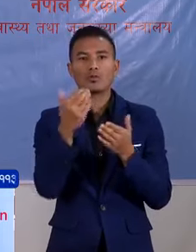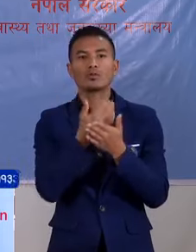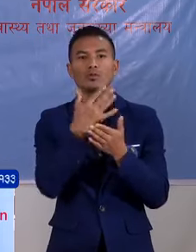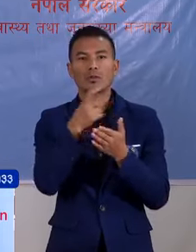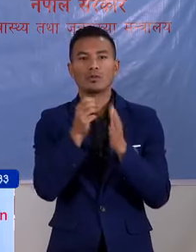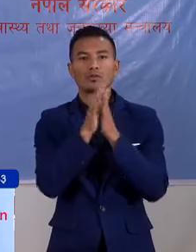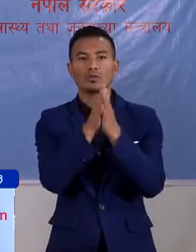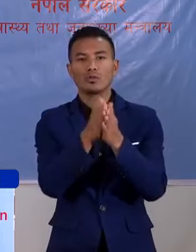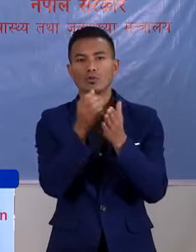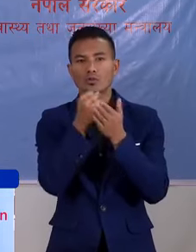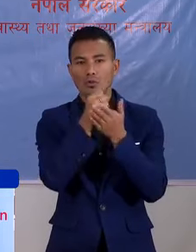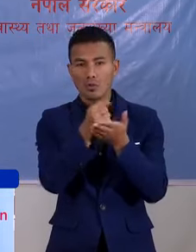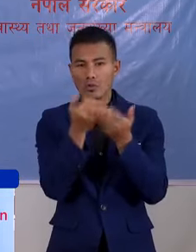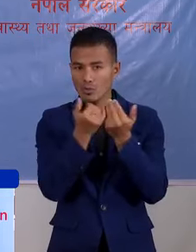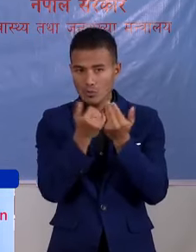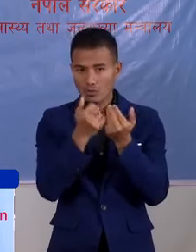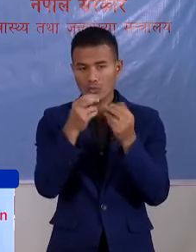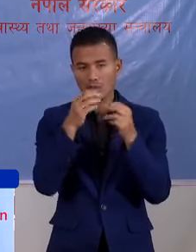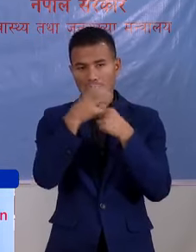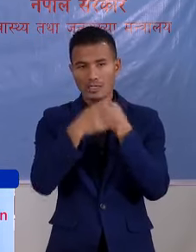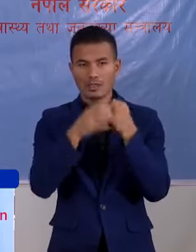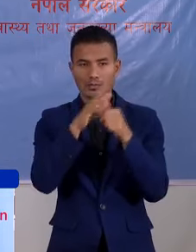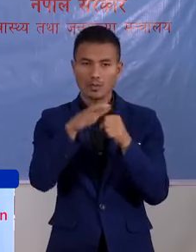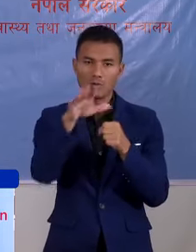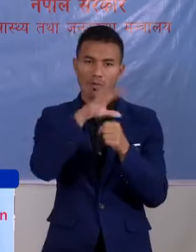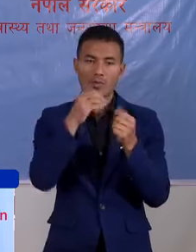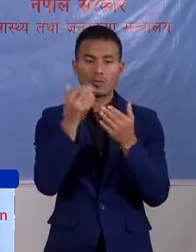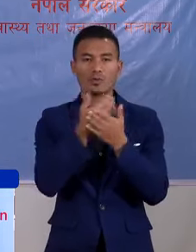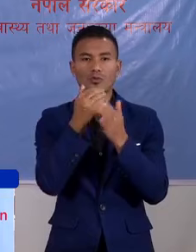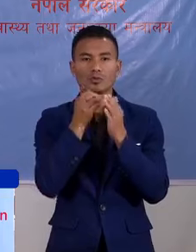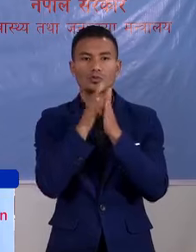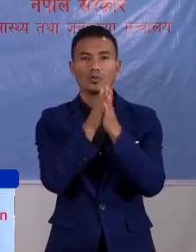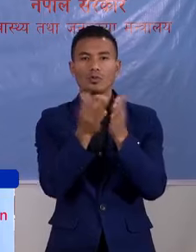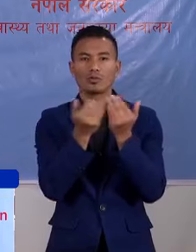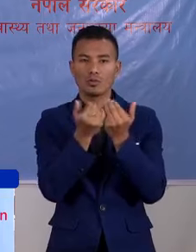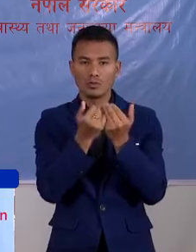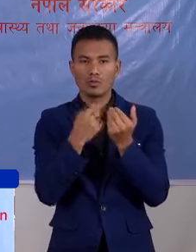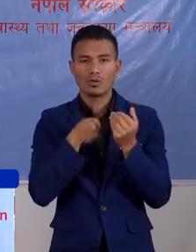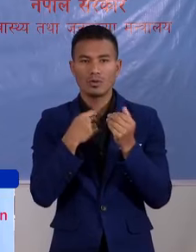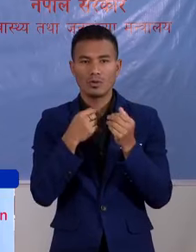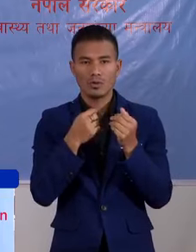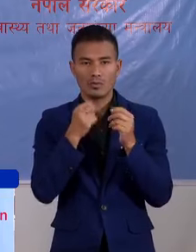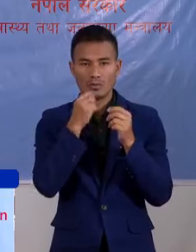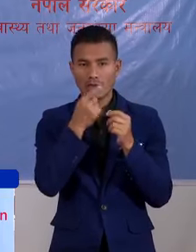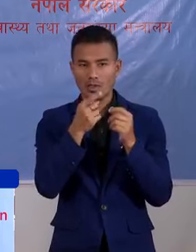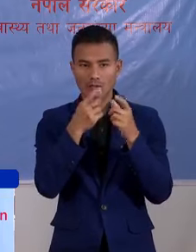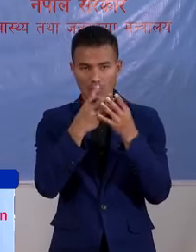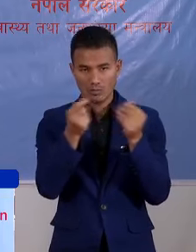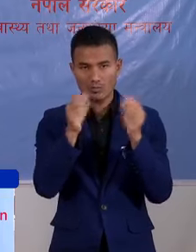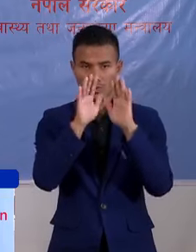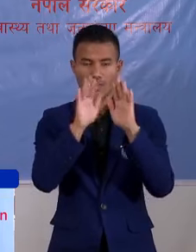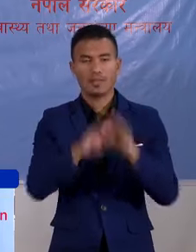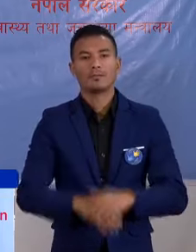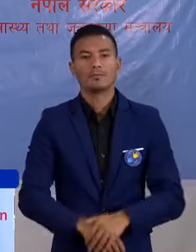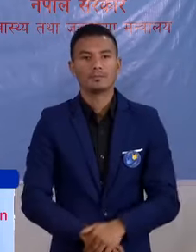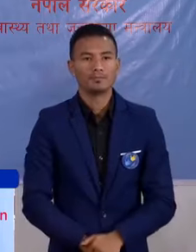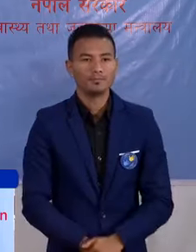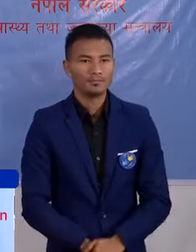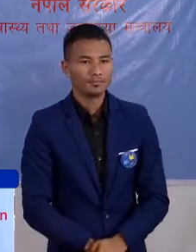बचानकोलाई सहय गर्णुस यति भद्धे बाफन बनाई यह राक्षू धन्यवाद